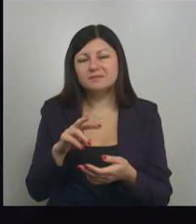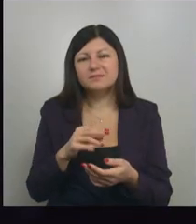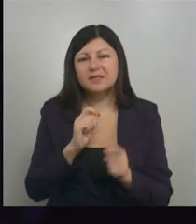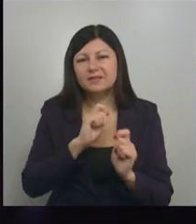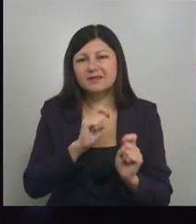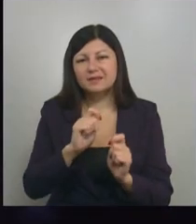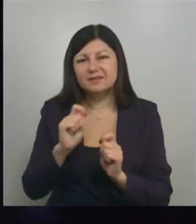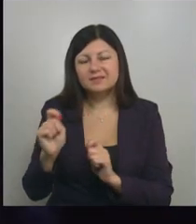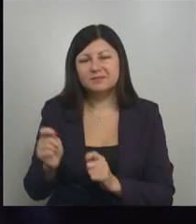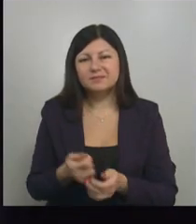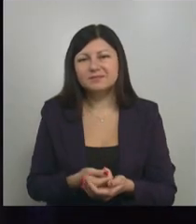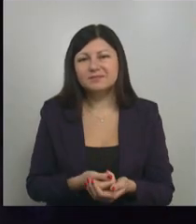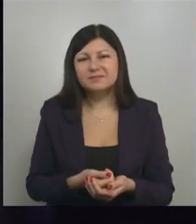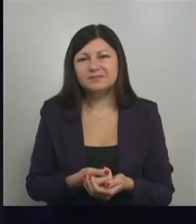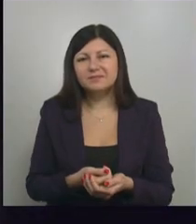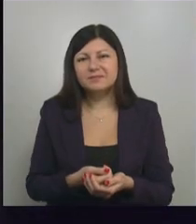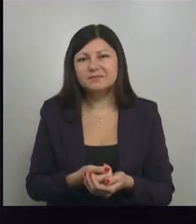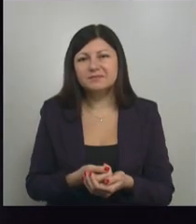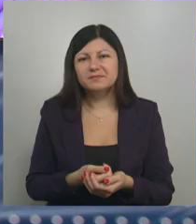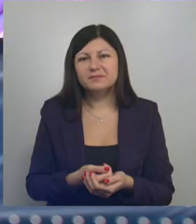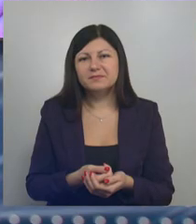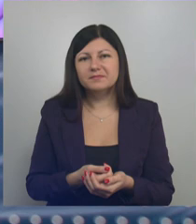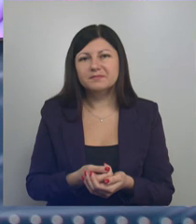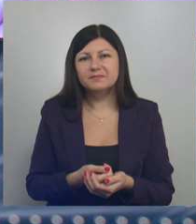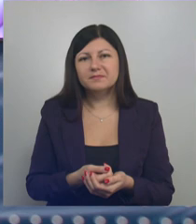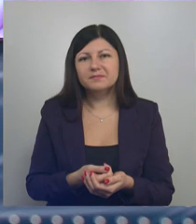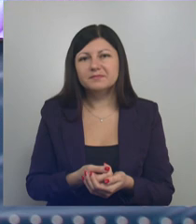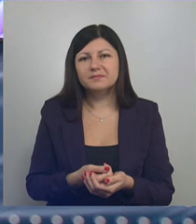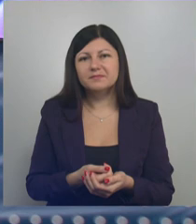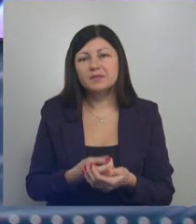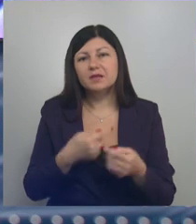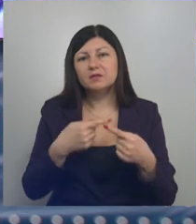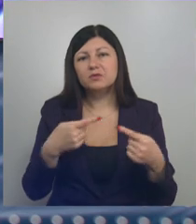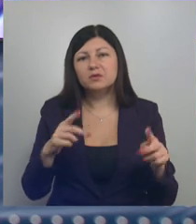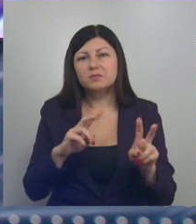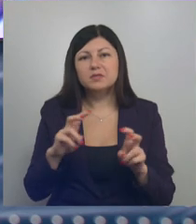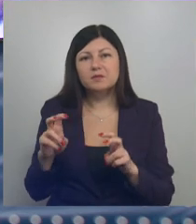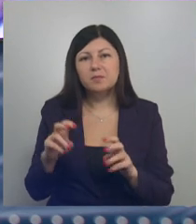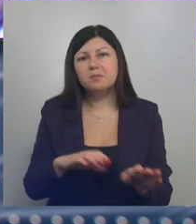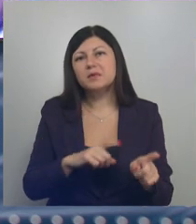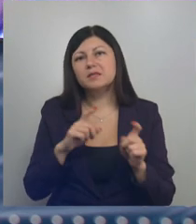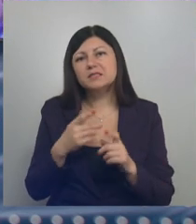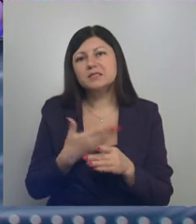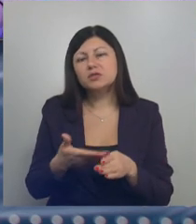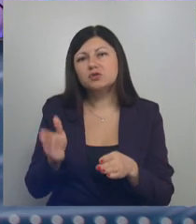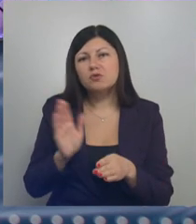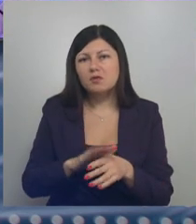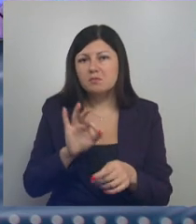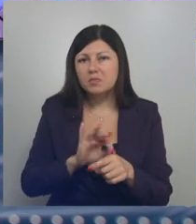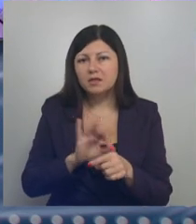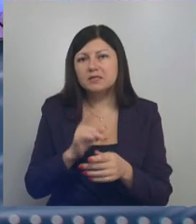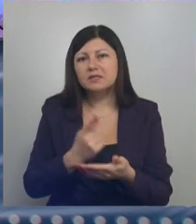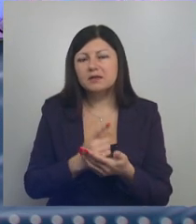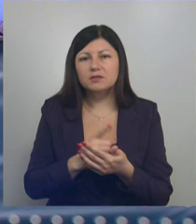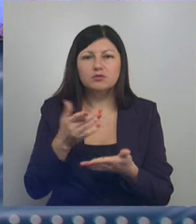Свидовская, Вадим Кулинич. Такой день на Амире Белогурья. К другим темам. Перенести тяжелую болезнь и доказать,